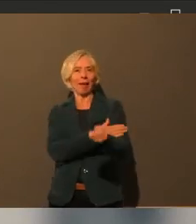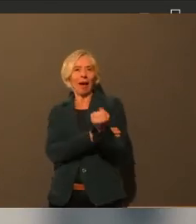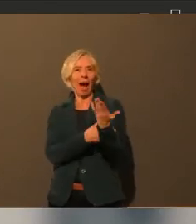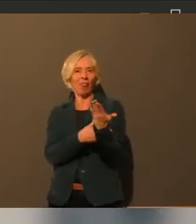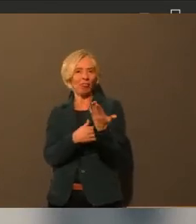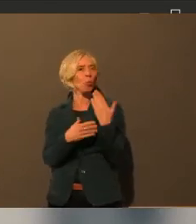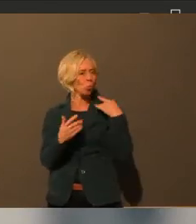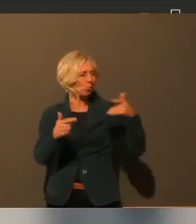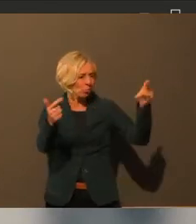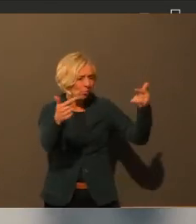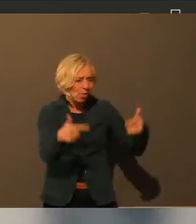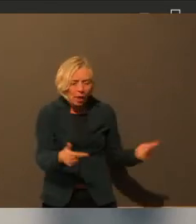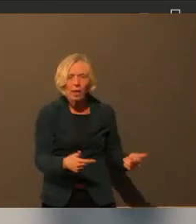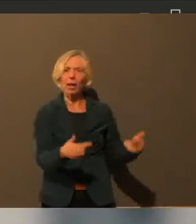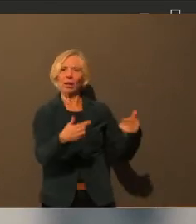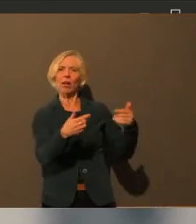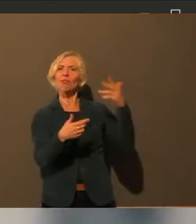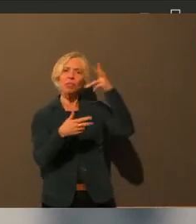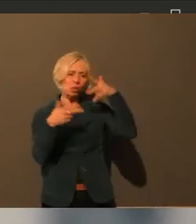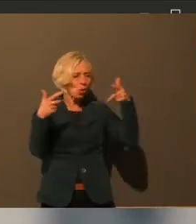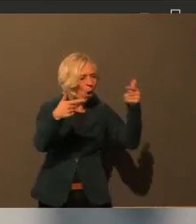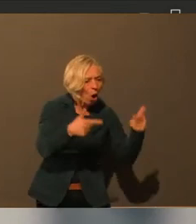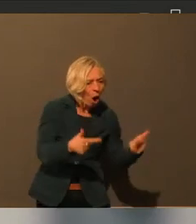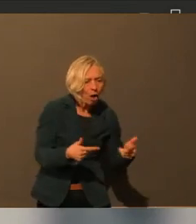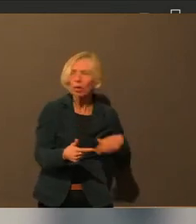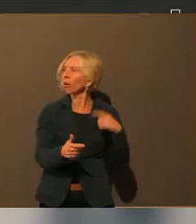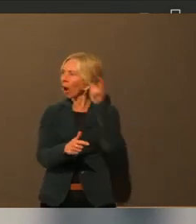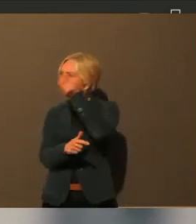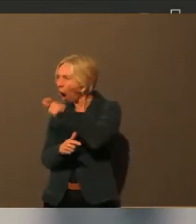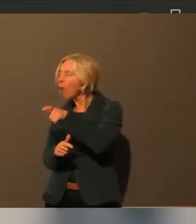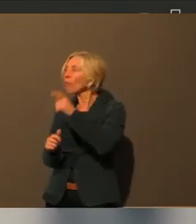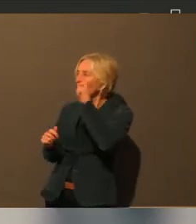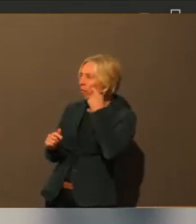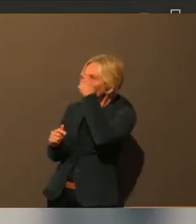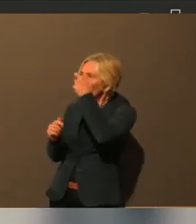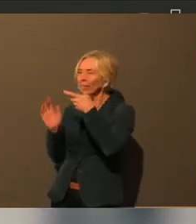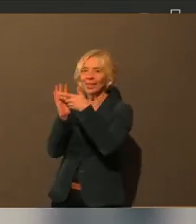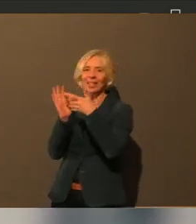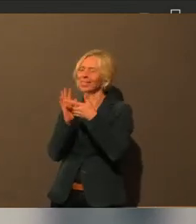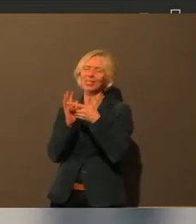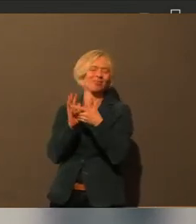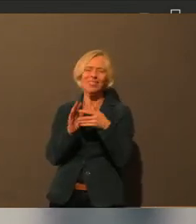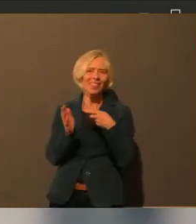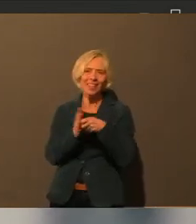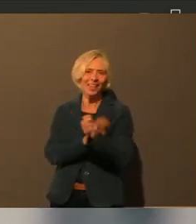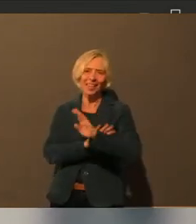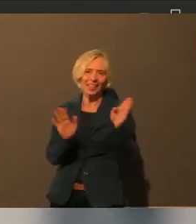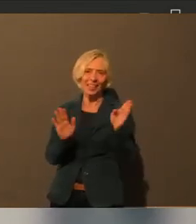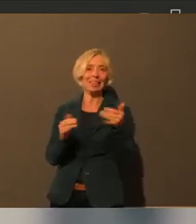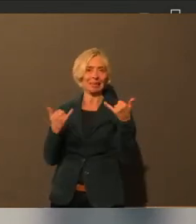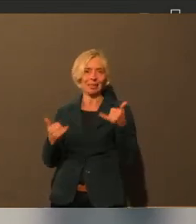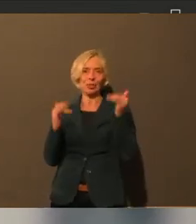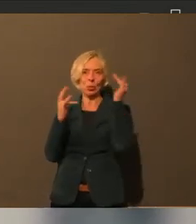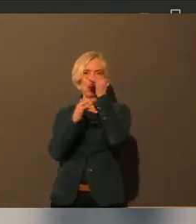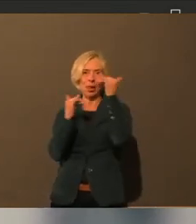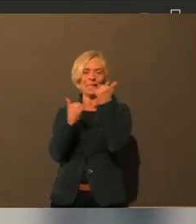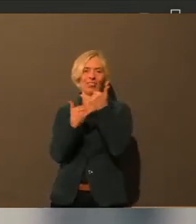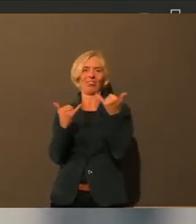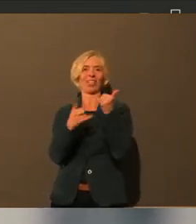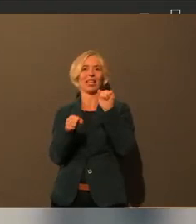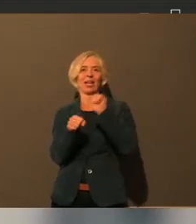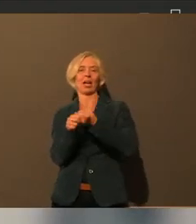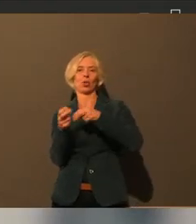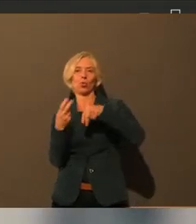natürlich andere Aufgaben übernehmen. Und das ist gerade jetzt in der Organisation, wie wir das bewerkstelligen können, weil wir